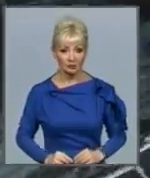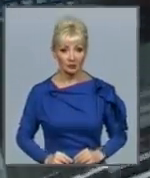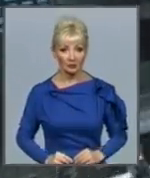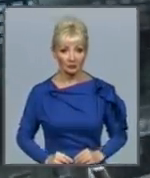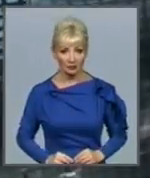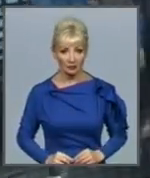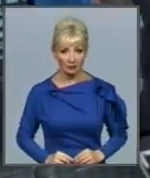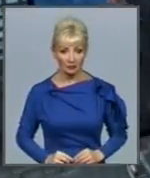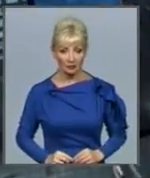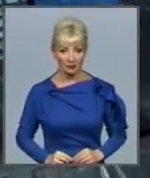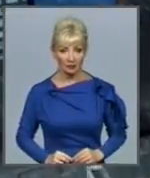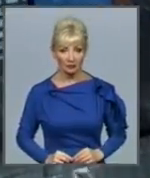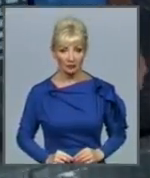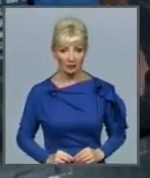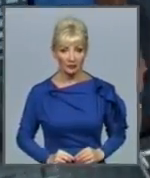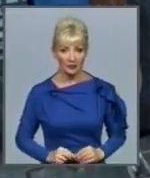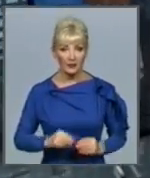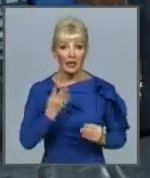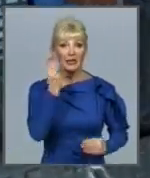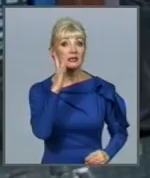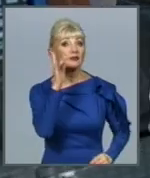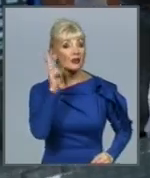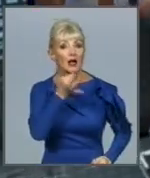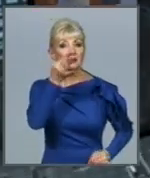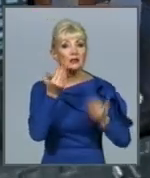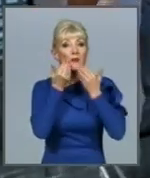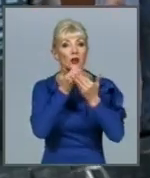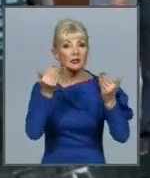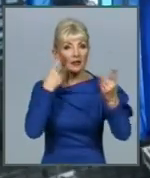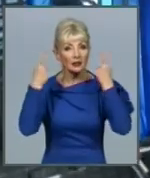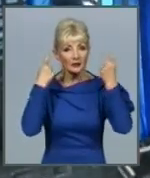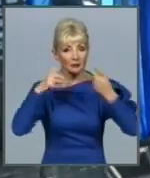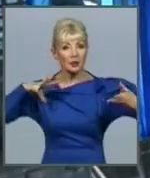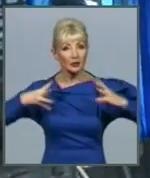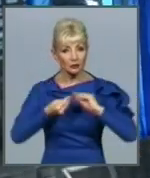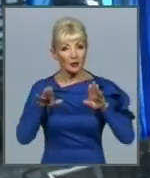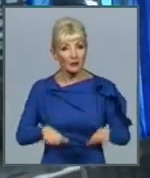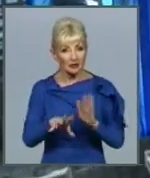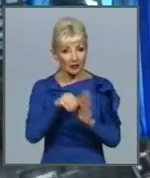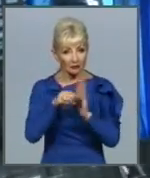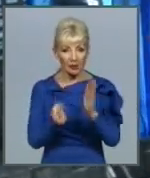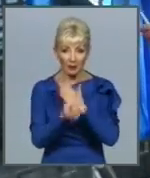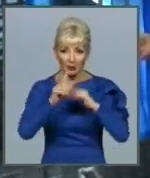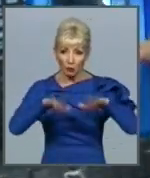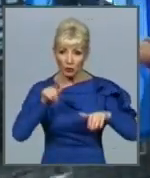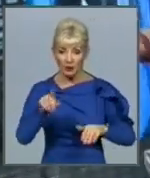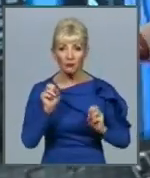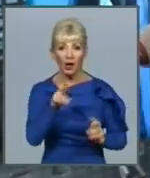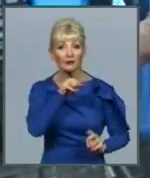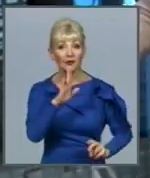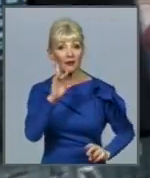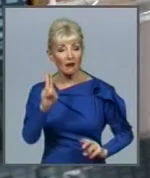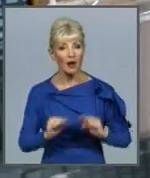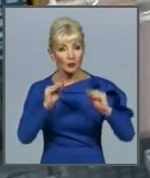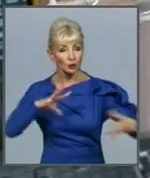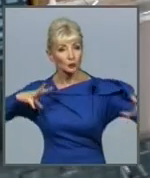У ЦВК повідомили, що остаточна інформація щодо результатів місцевих виборів з'явиться після того, як ТВК встановлять підсумки та результати